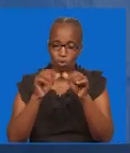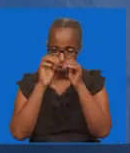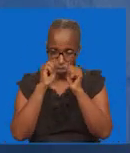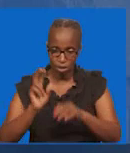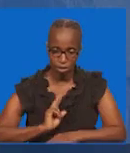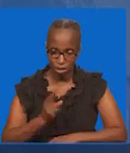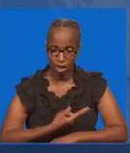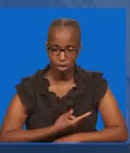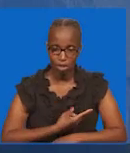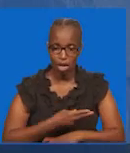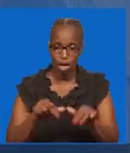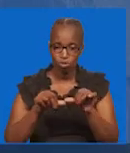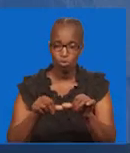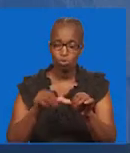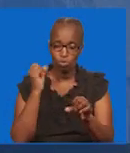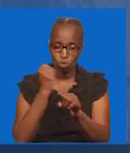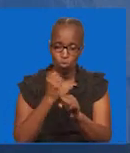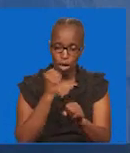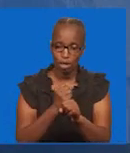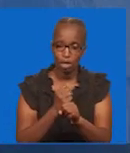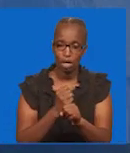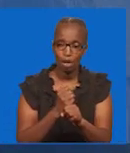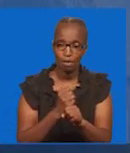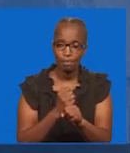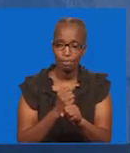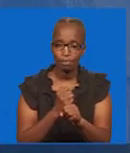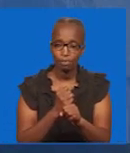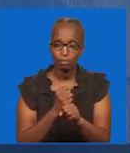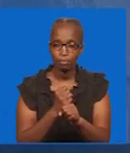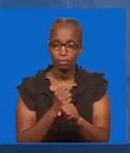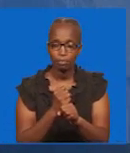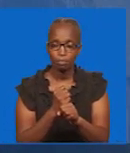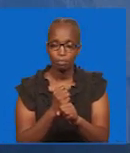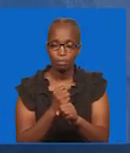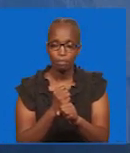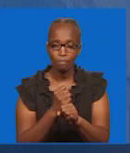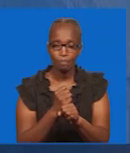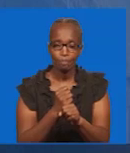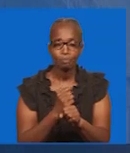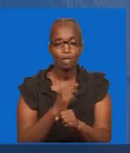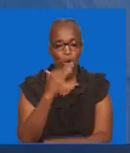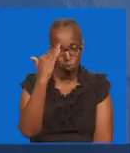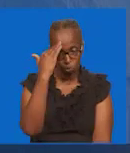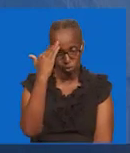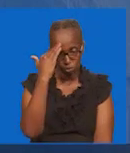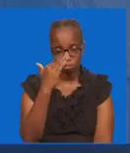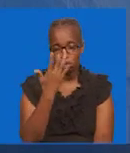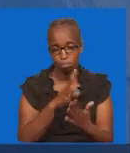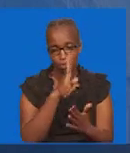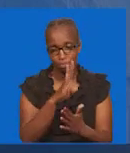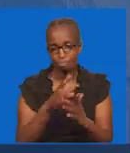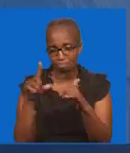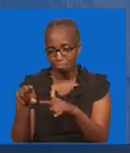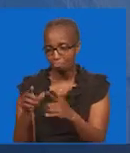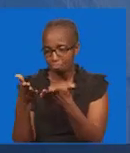Wakati Yambapo Unafanya Kazi Yake Bila Uwoga Uwote Ule Ninajua Tunajianani Kwa sababu Ya